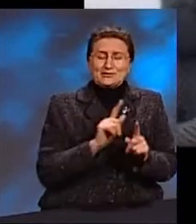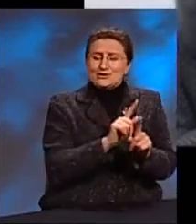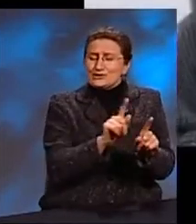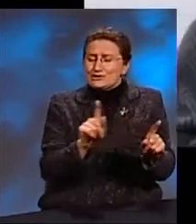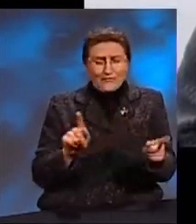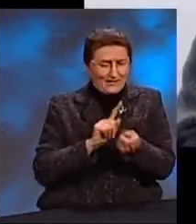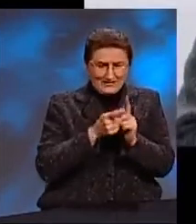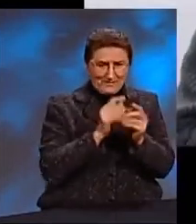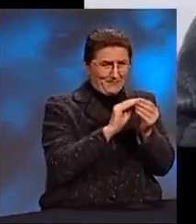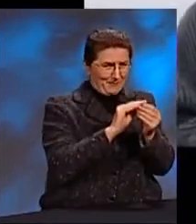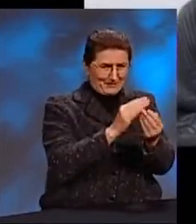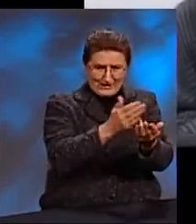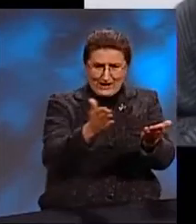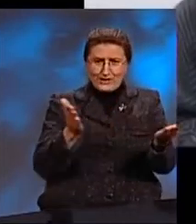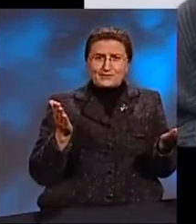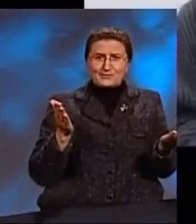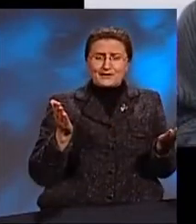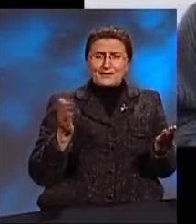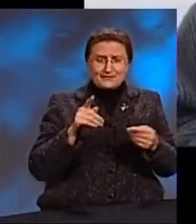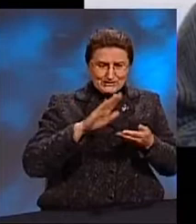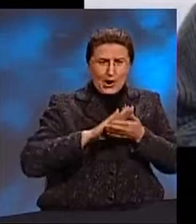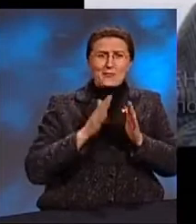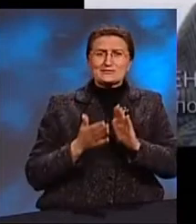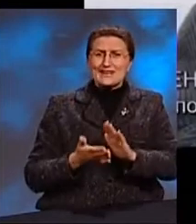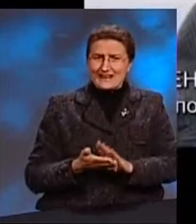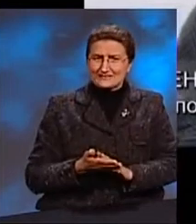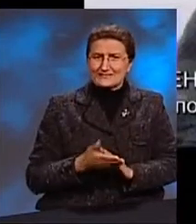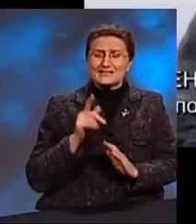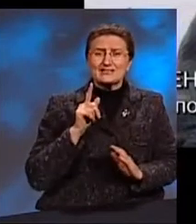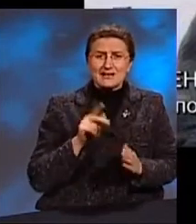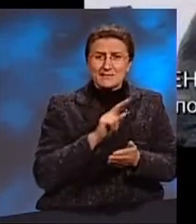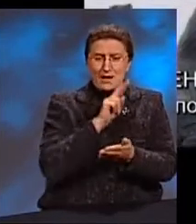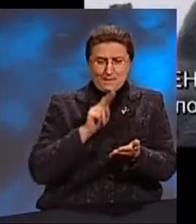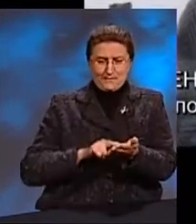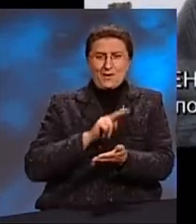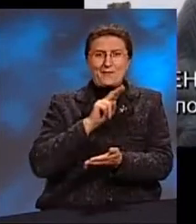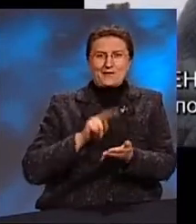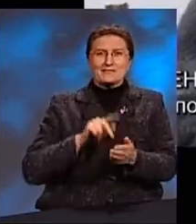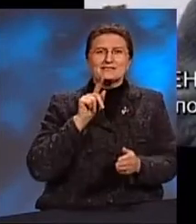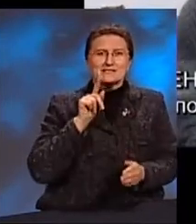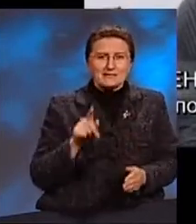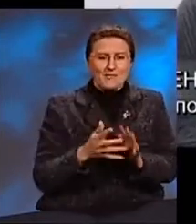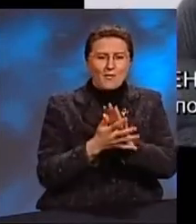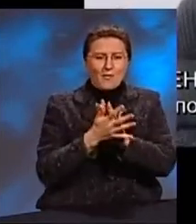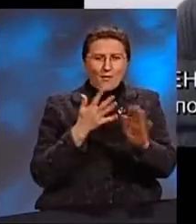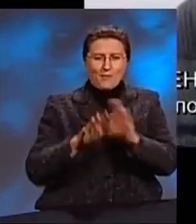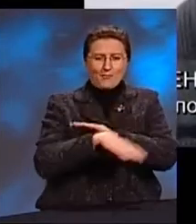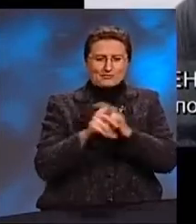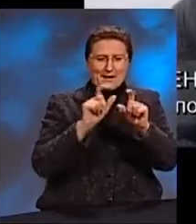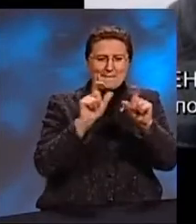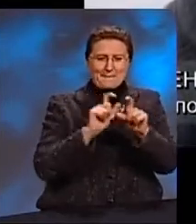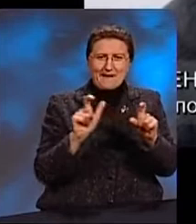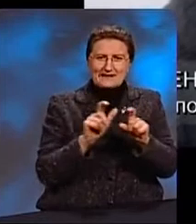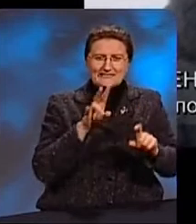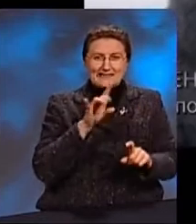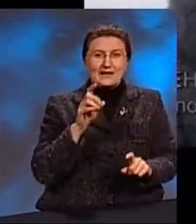казалось бы, не изменилось в жизни Те же самые обстоятельства Те же самые проблемы Те же самые очереди, пустые магазины